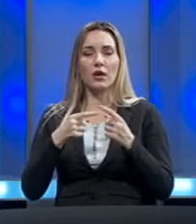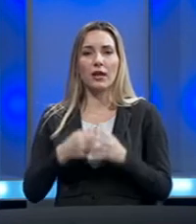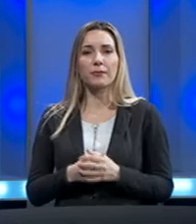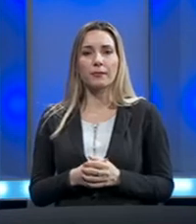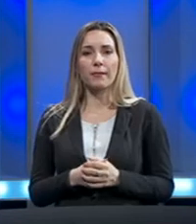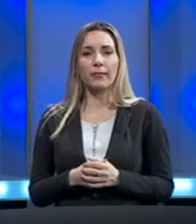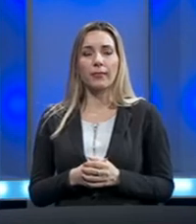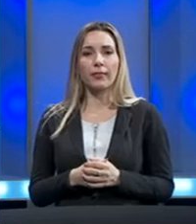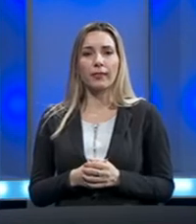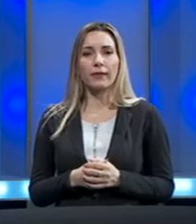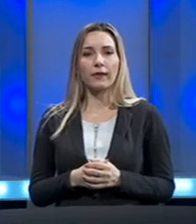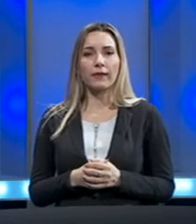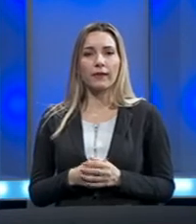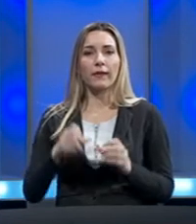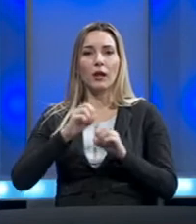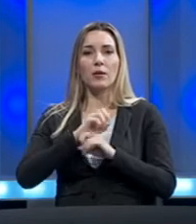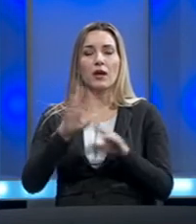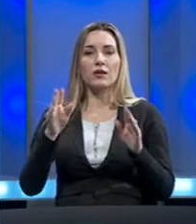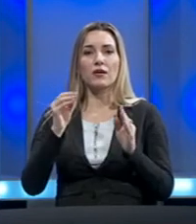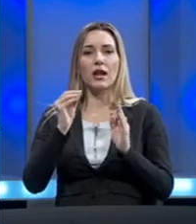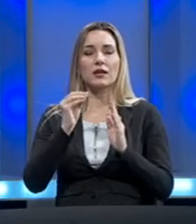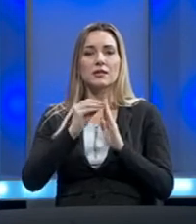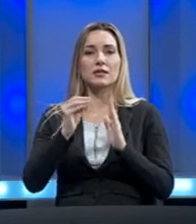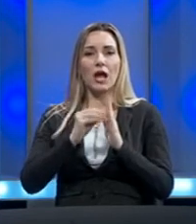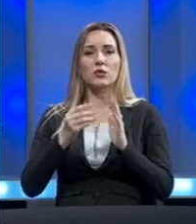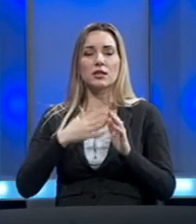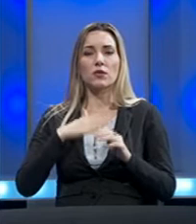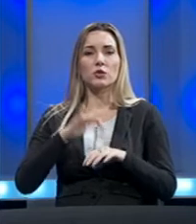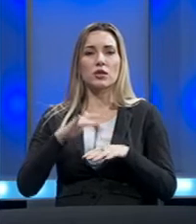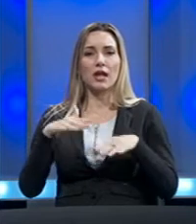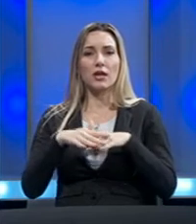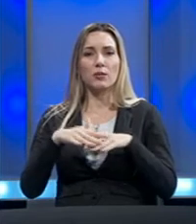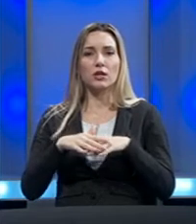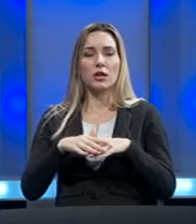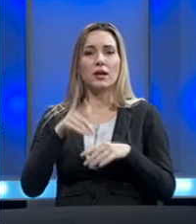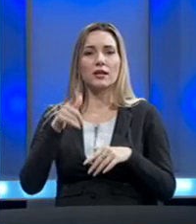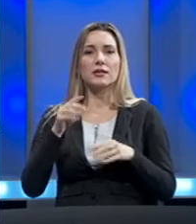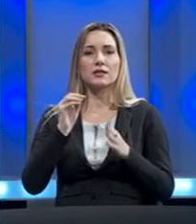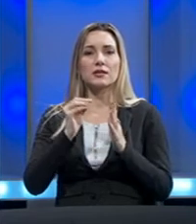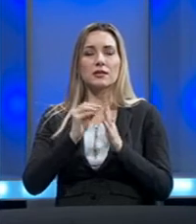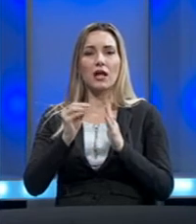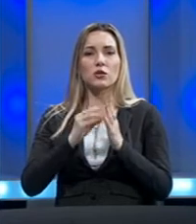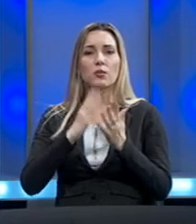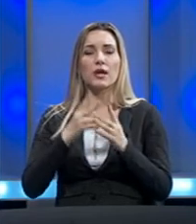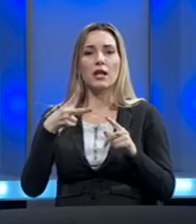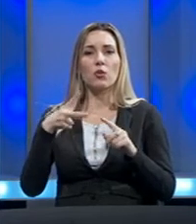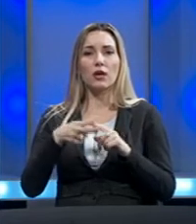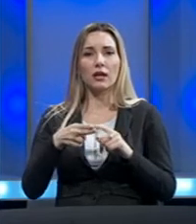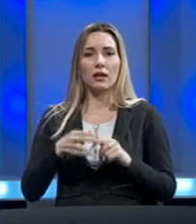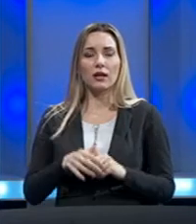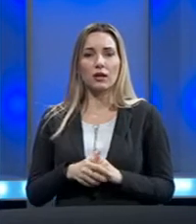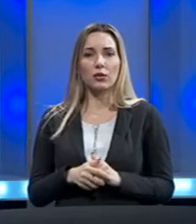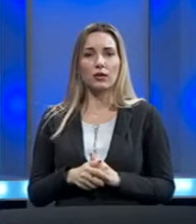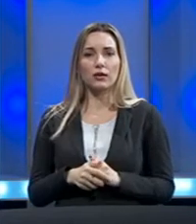zavjera su objavljivali statuse na svojim socijalnim mrežama i ti su im statusi bili ukinuti sa onom značkicom fake